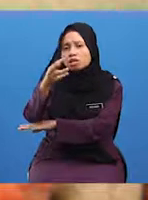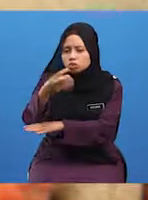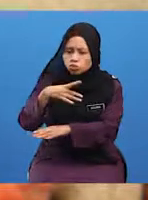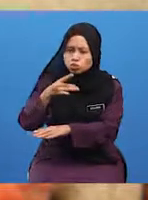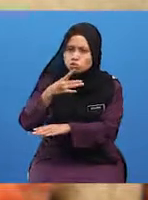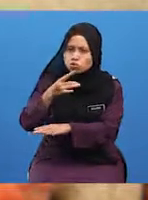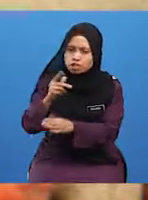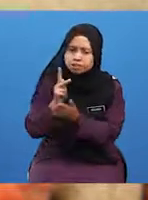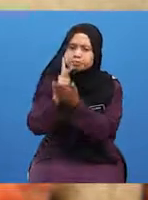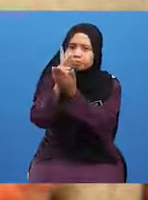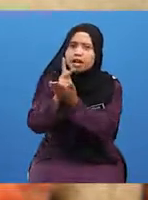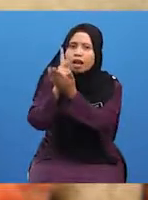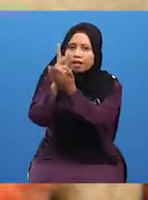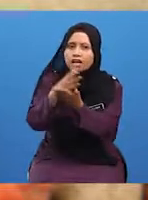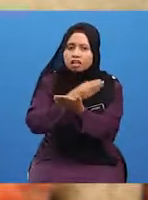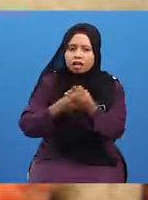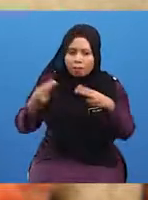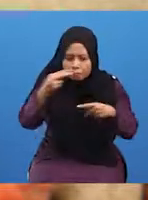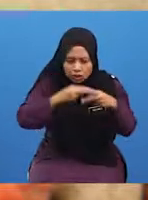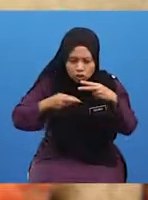pelayaran dan penerokaan.